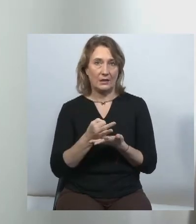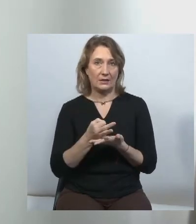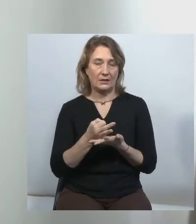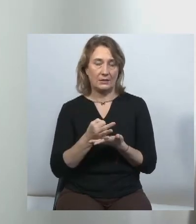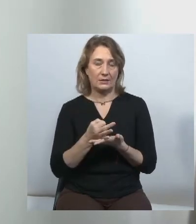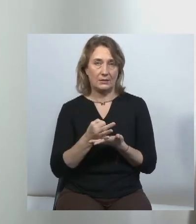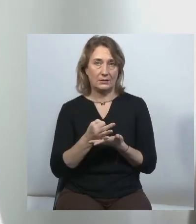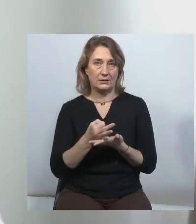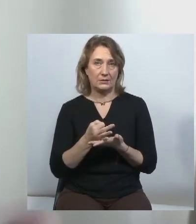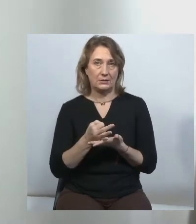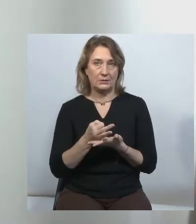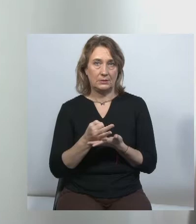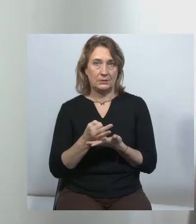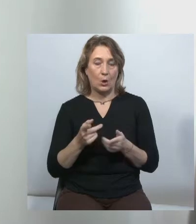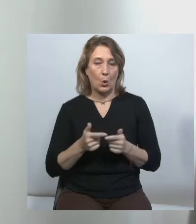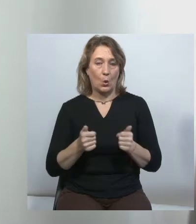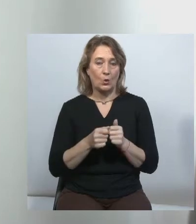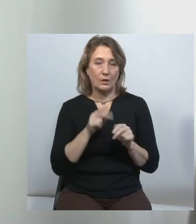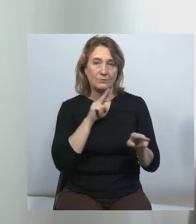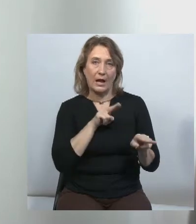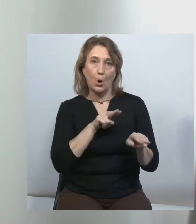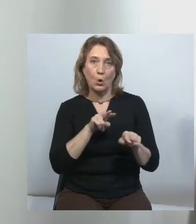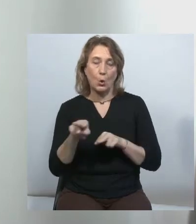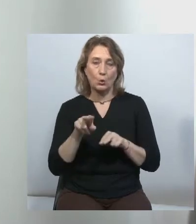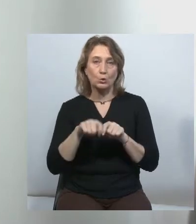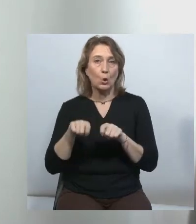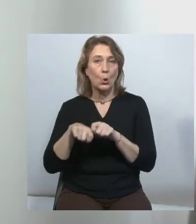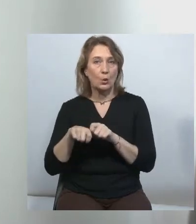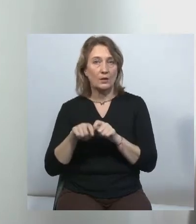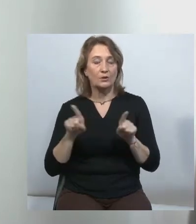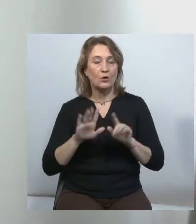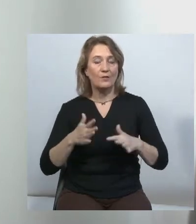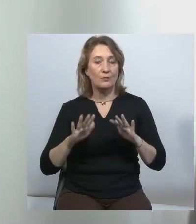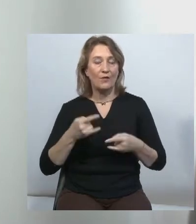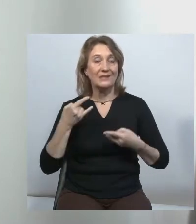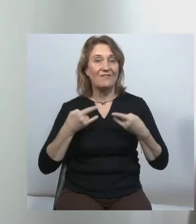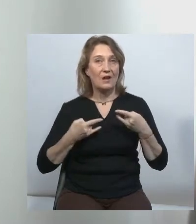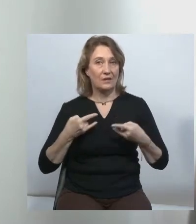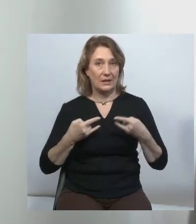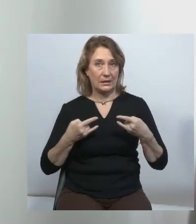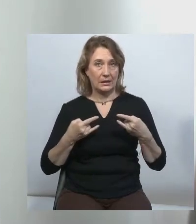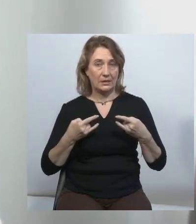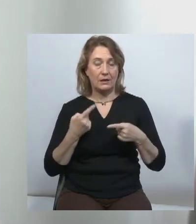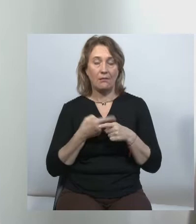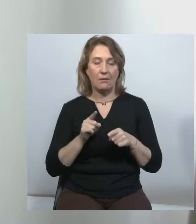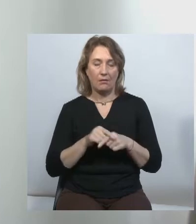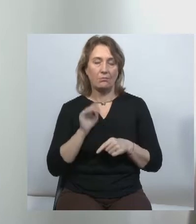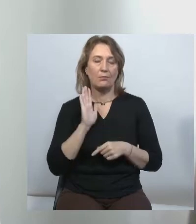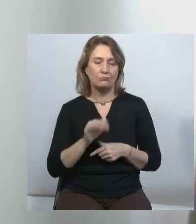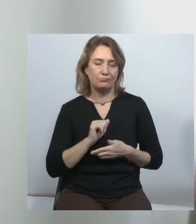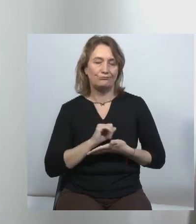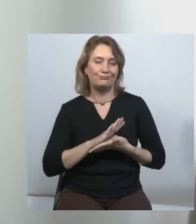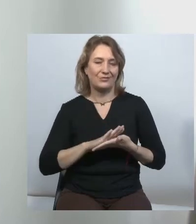контроль за тим, що відбувається в ефірі. І це буде тривати. І